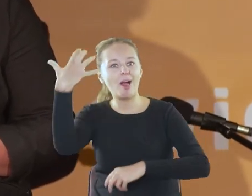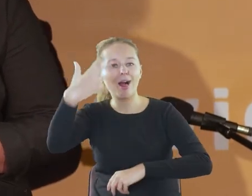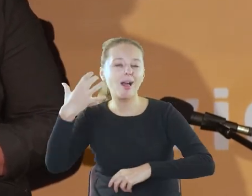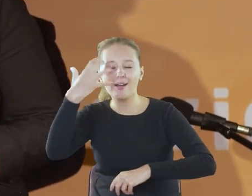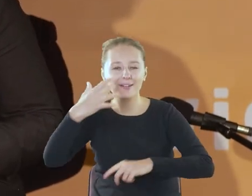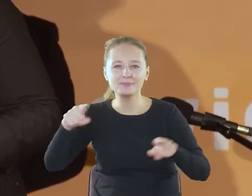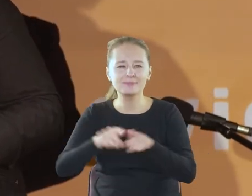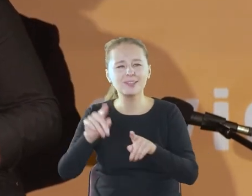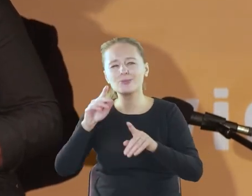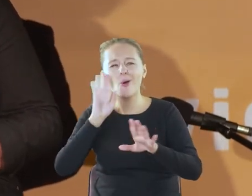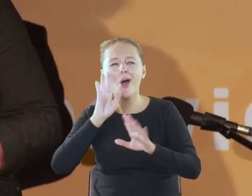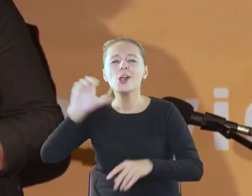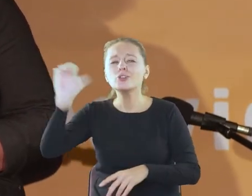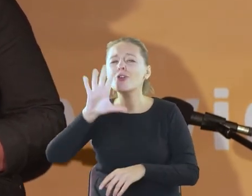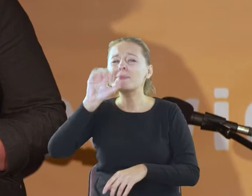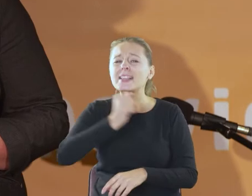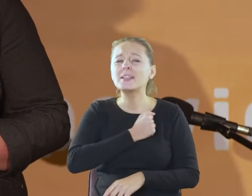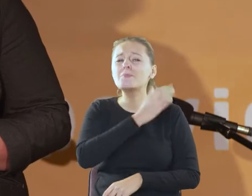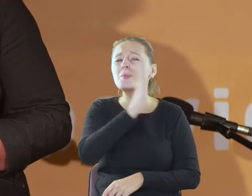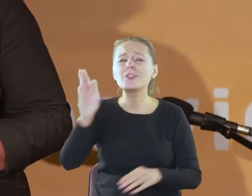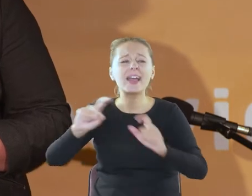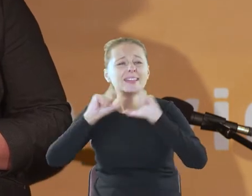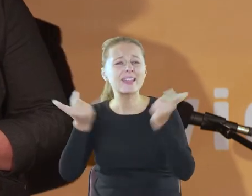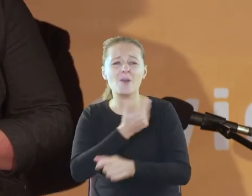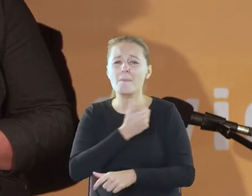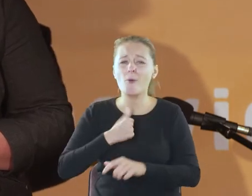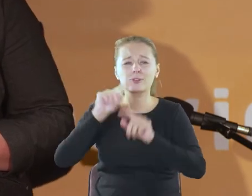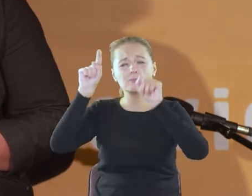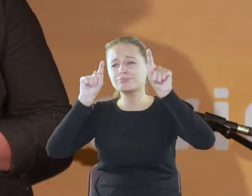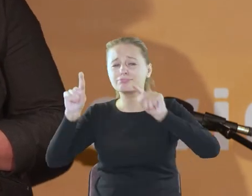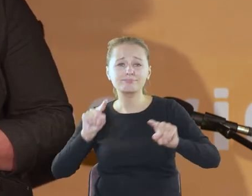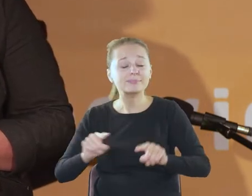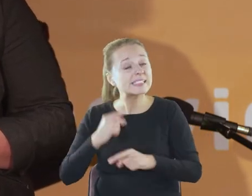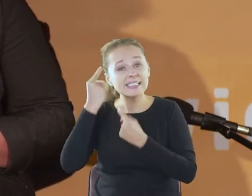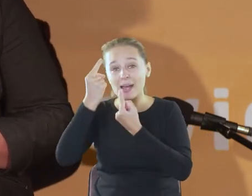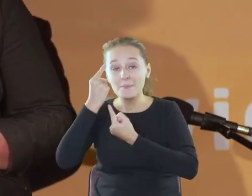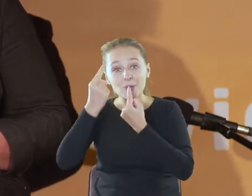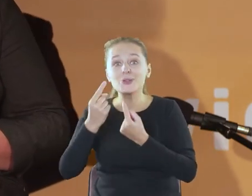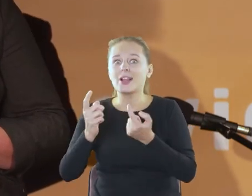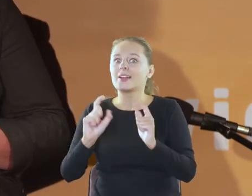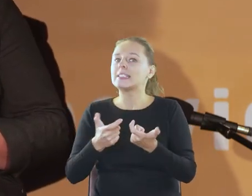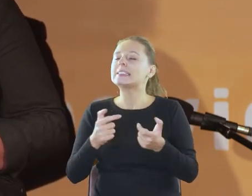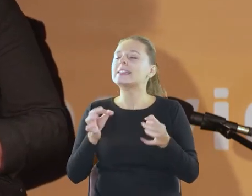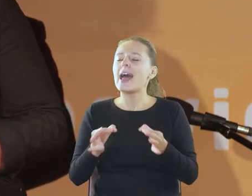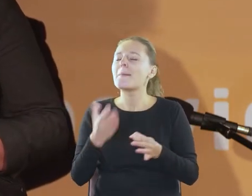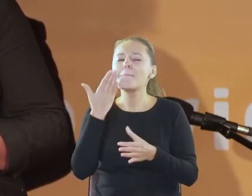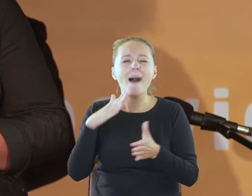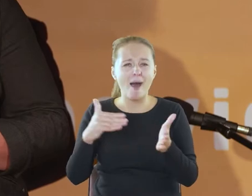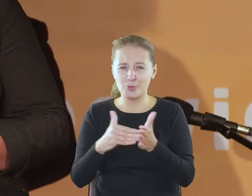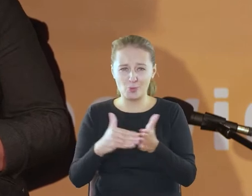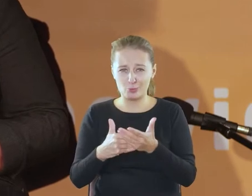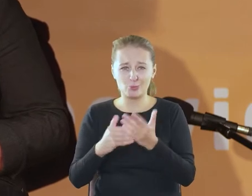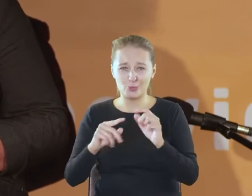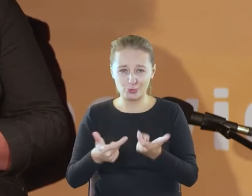1500 bibliotekach w całym kraju. I myślę, że to, czego nam teraz bardzo potrzeba to